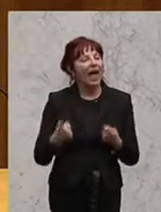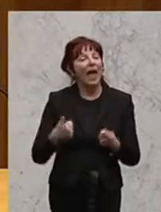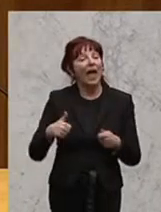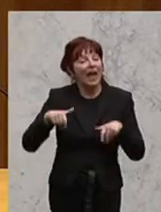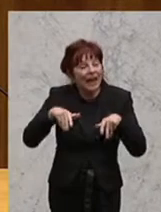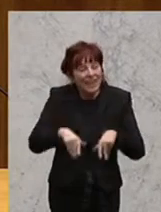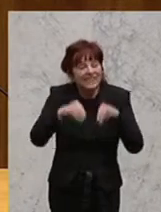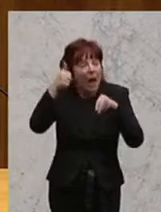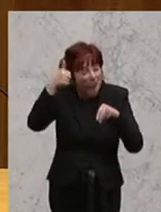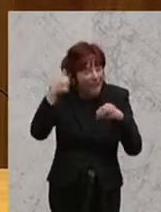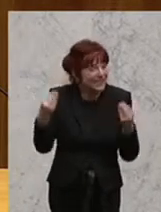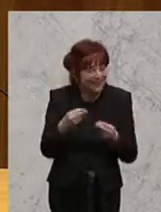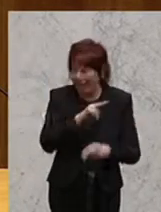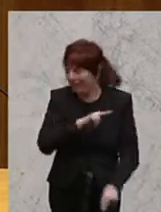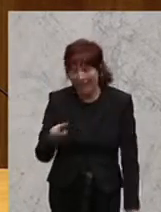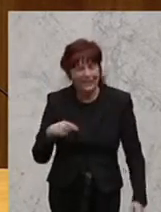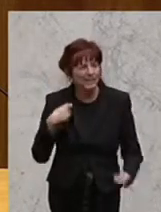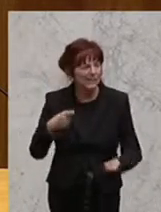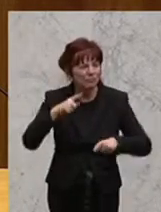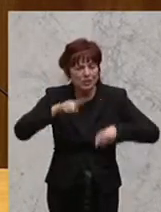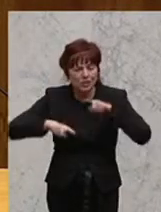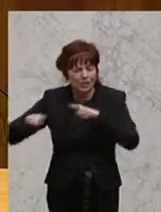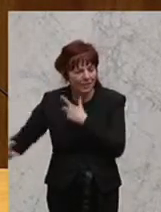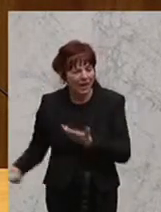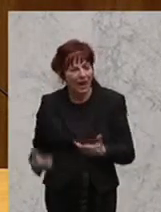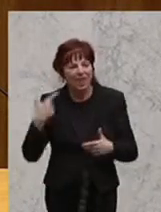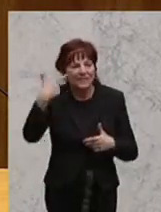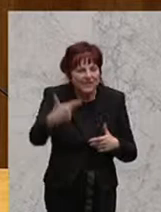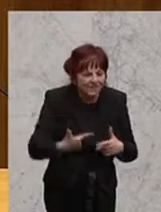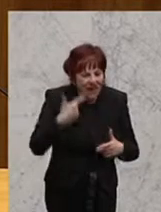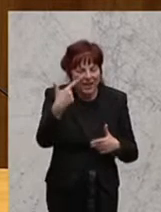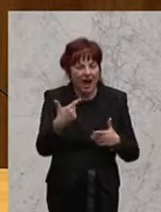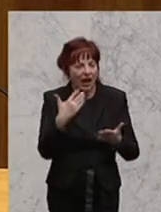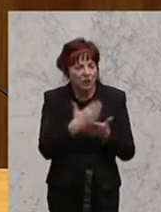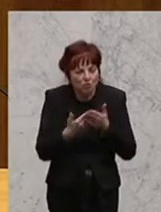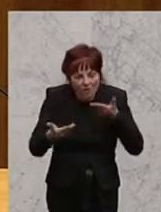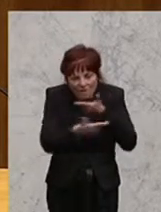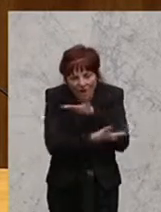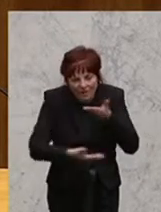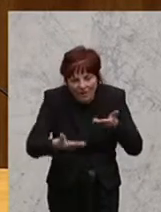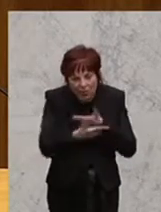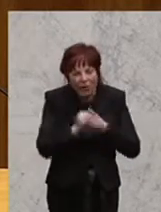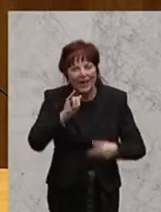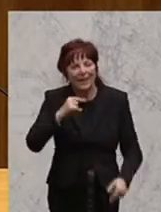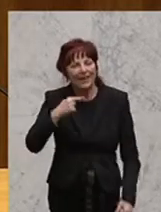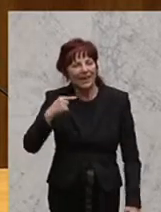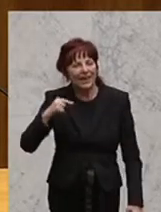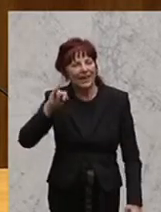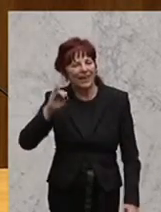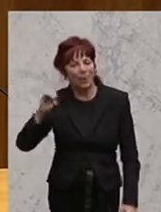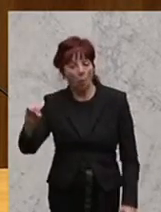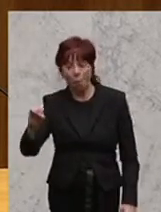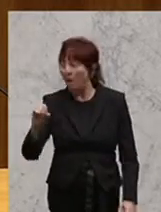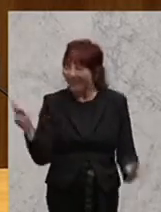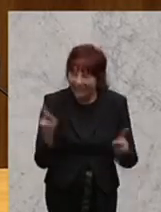nicht gibt. Sie verhandeln seit zwei Jahren herum und bis heute ist diese IGGÖ nicht in der Lage, ihre eigenen Glaubensgrundlagen auf den Tisch